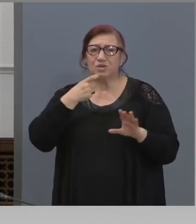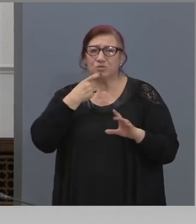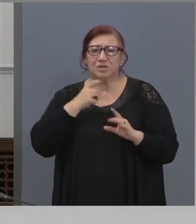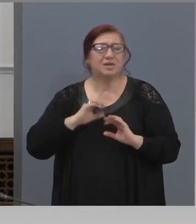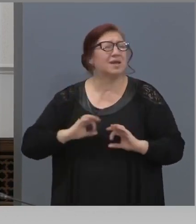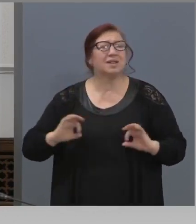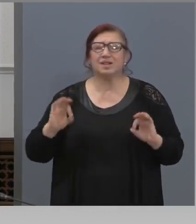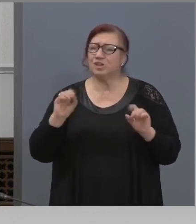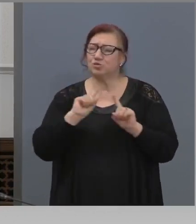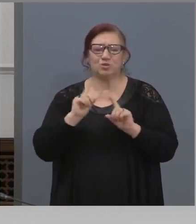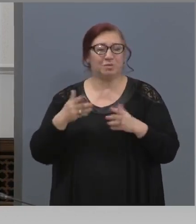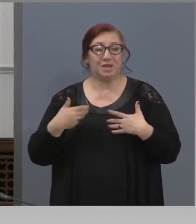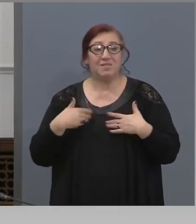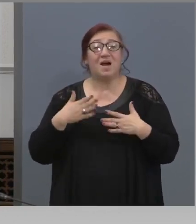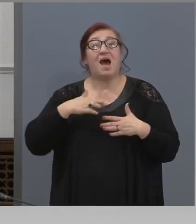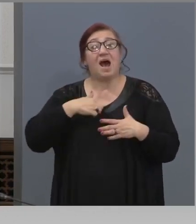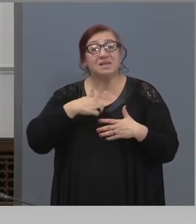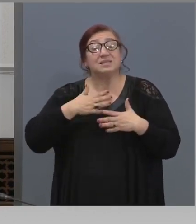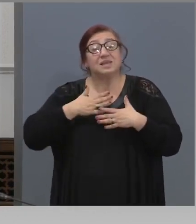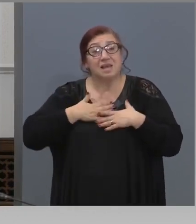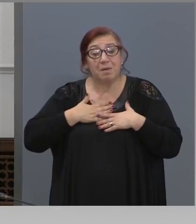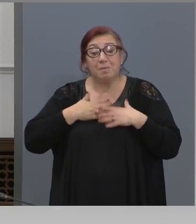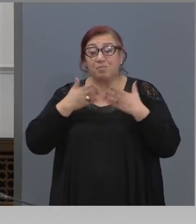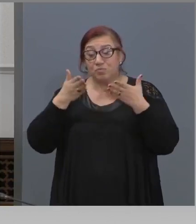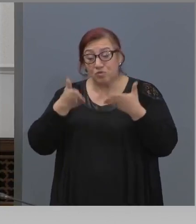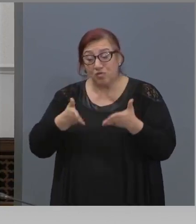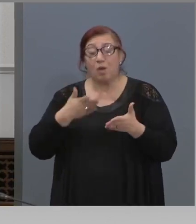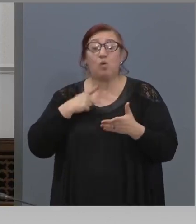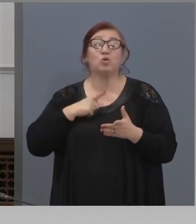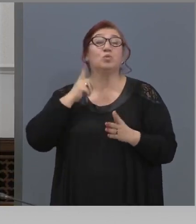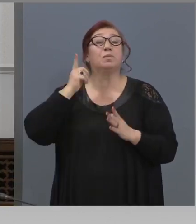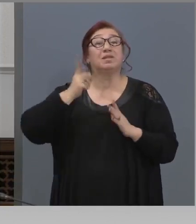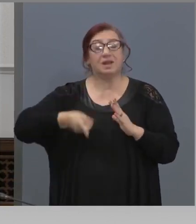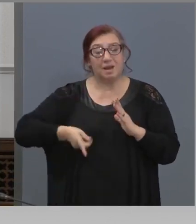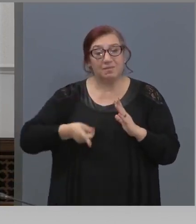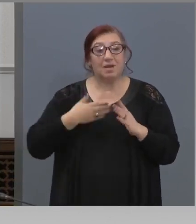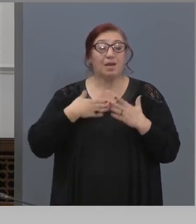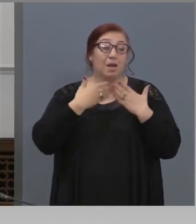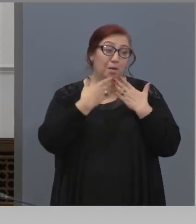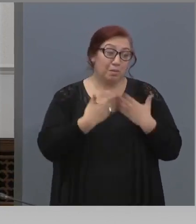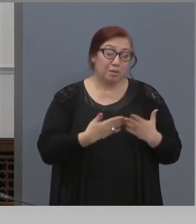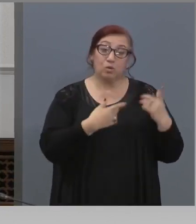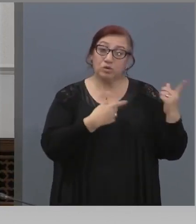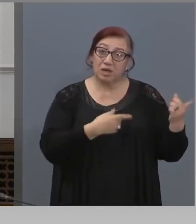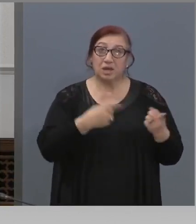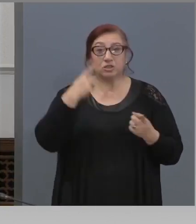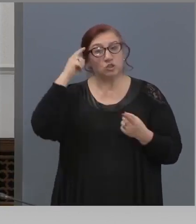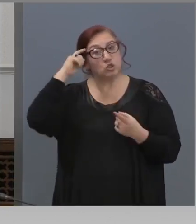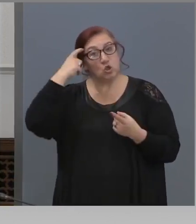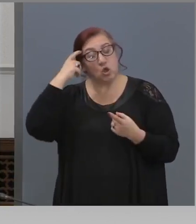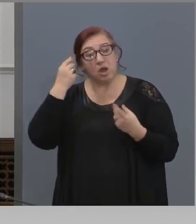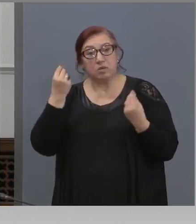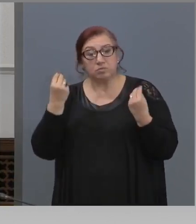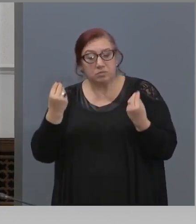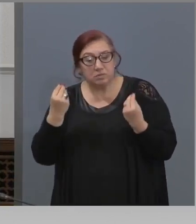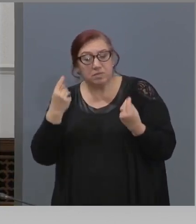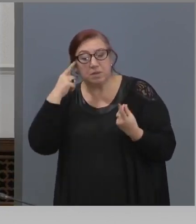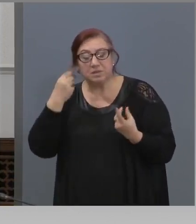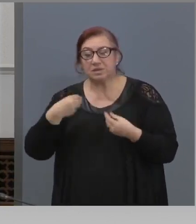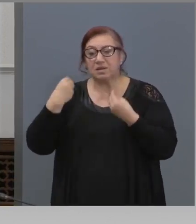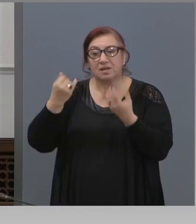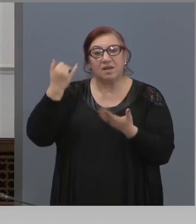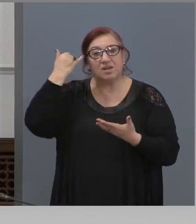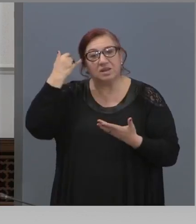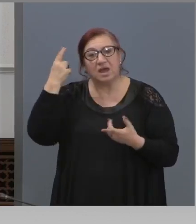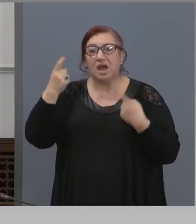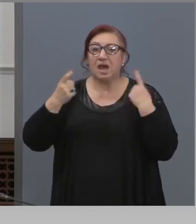имам което ми трябва, но му благодаря за това, че той с такова съзнание постъпа и към епидемията, и към